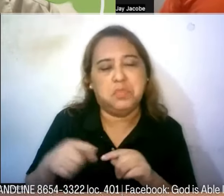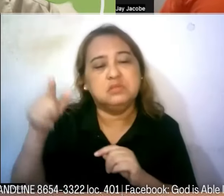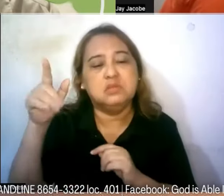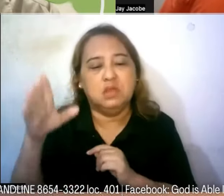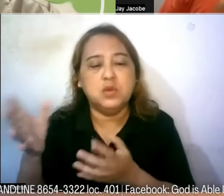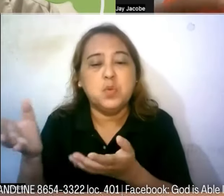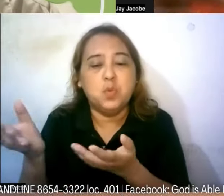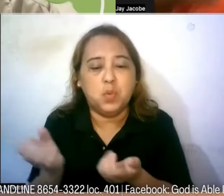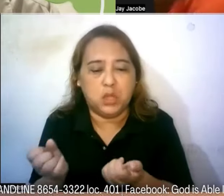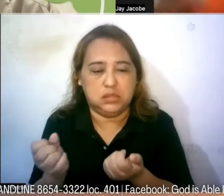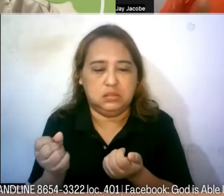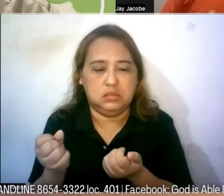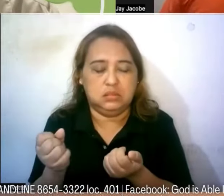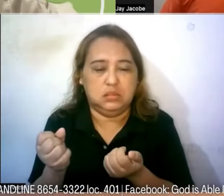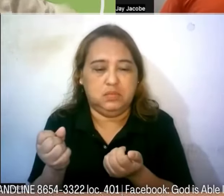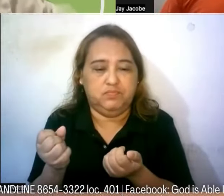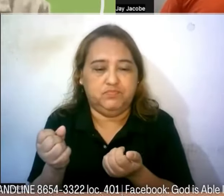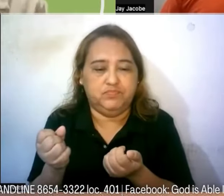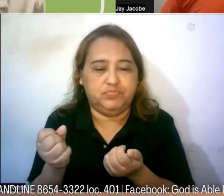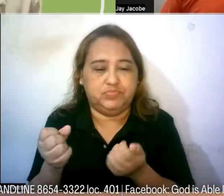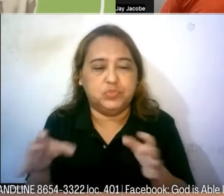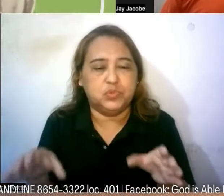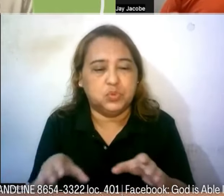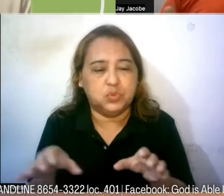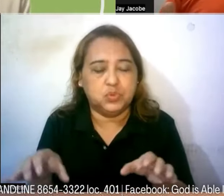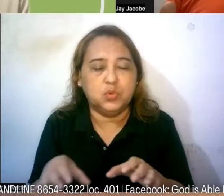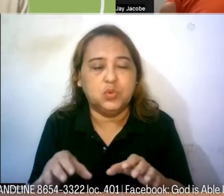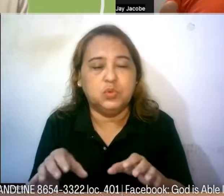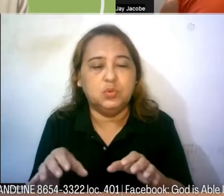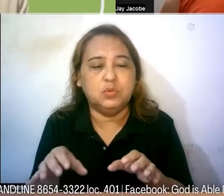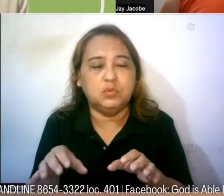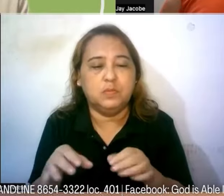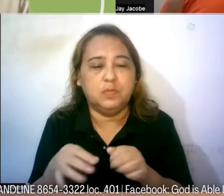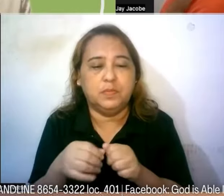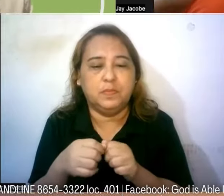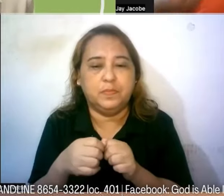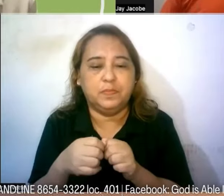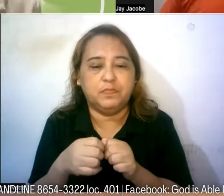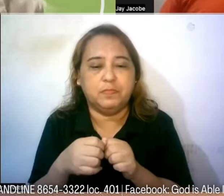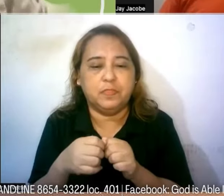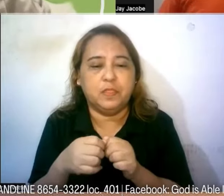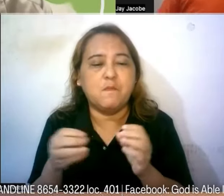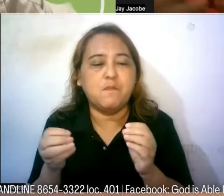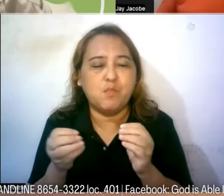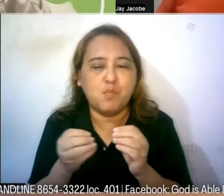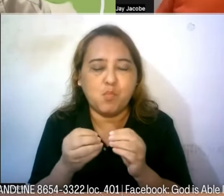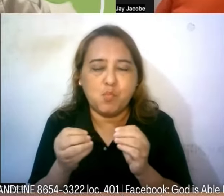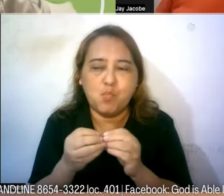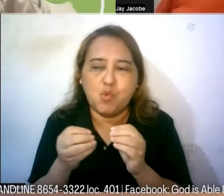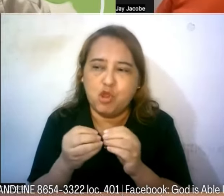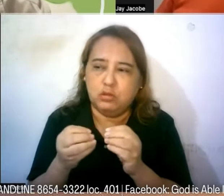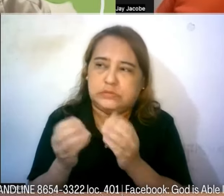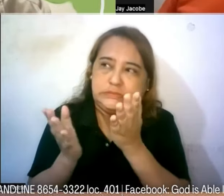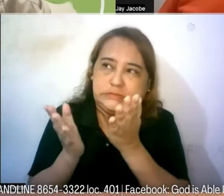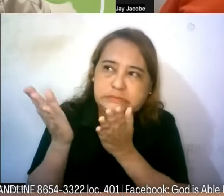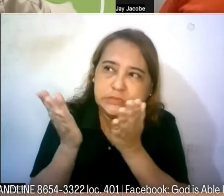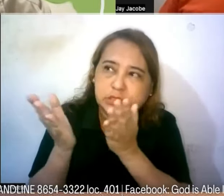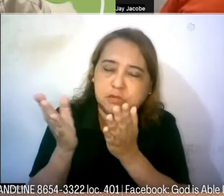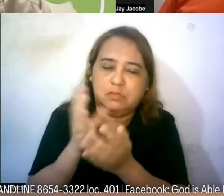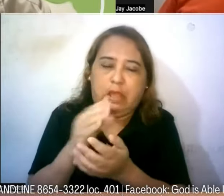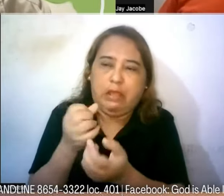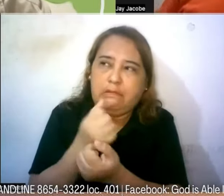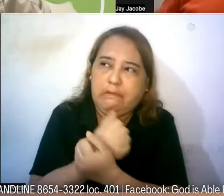sa akin ang impressed po sa akin doon ay mas higit po siyang paglingkuran mahalin